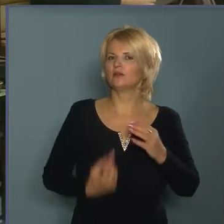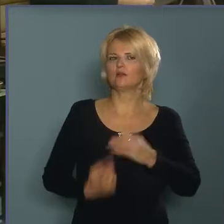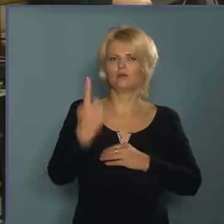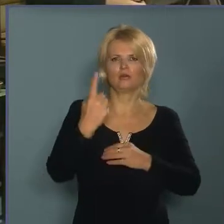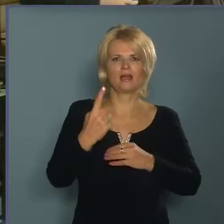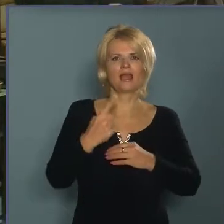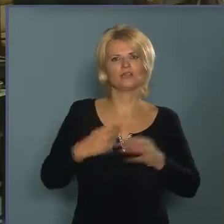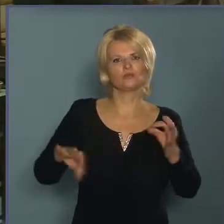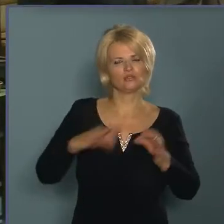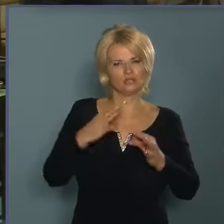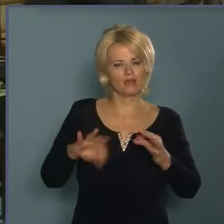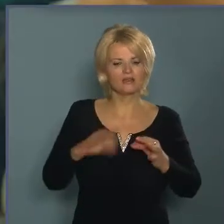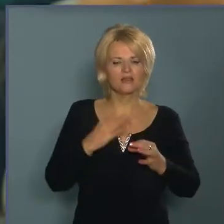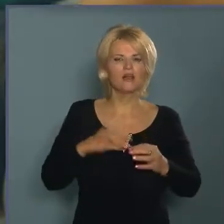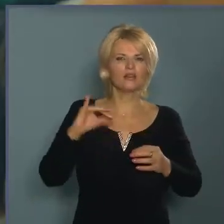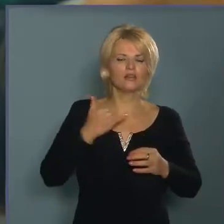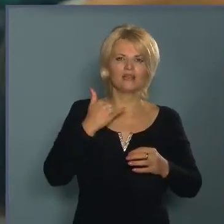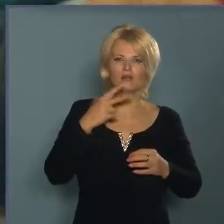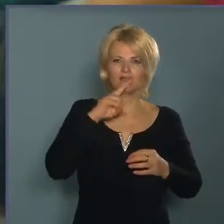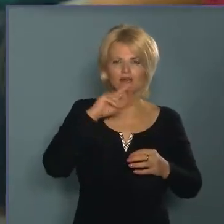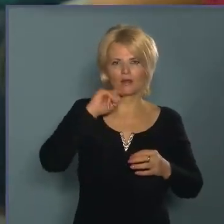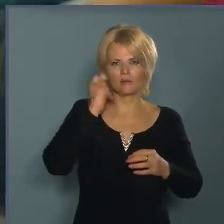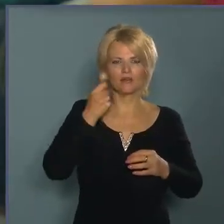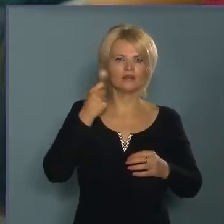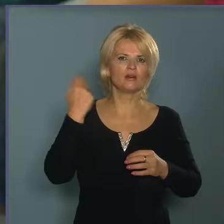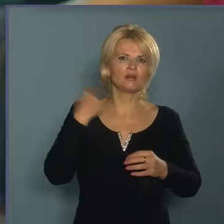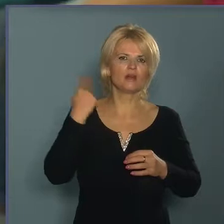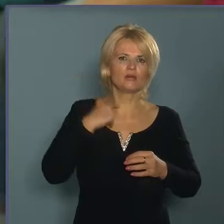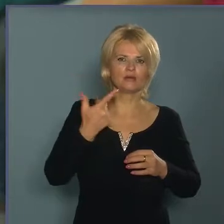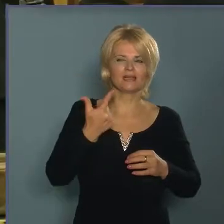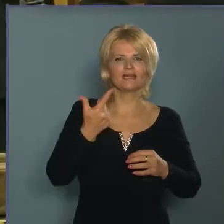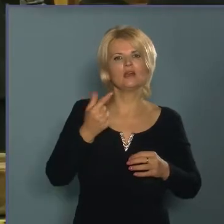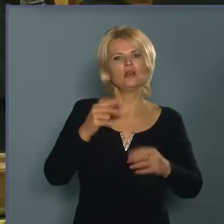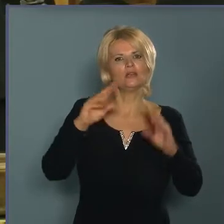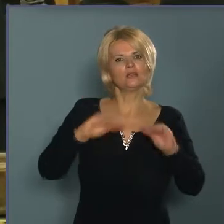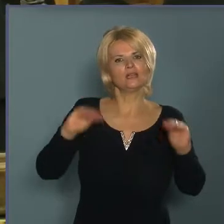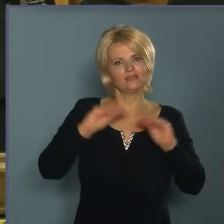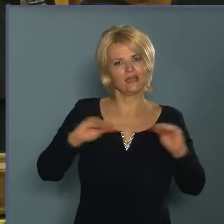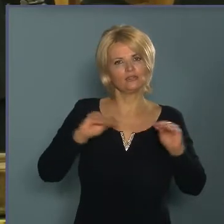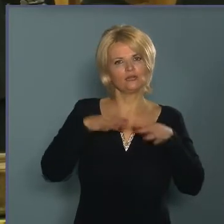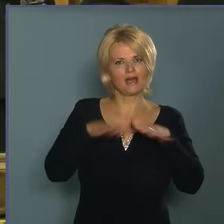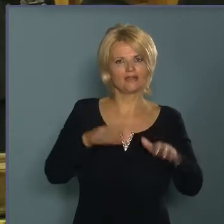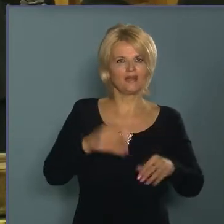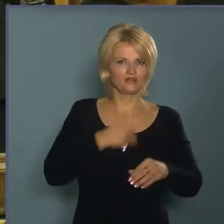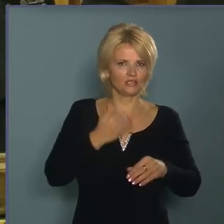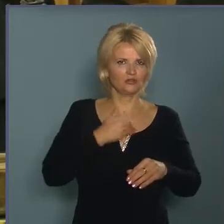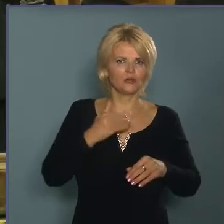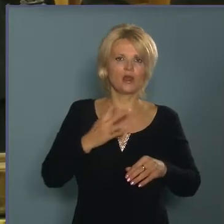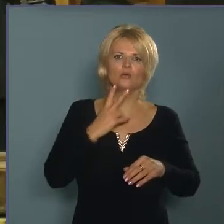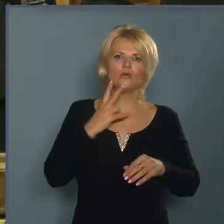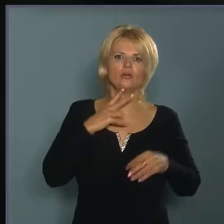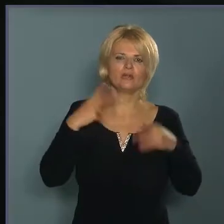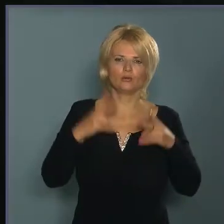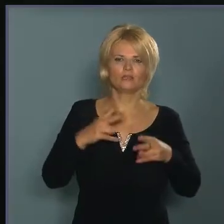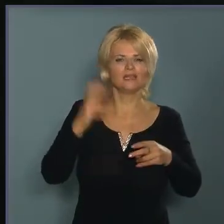együttes a Janikovszki Éva Magyar Angol Két Tanítási Nyelvű Általános Iskola Üllői Úti Tagintézményében. Az iskolák